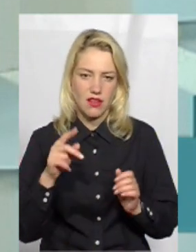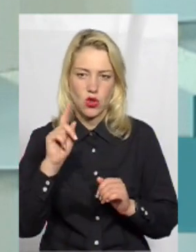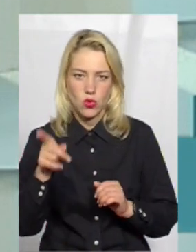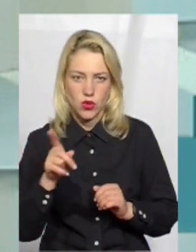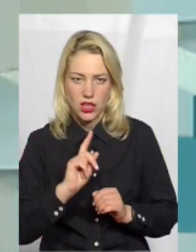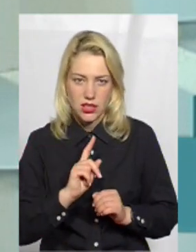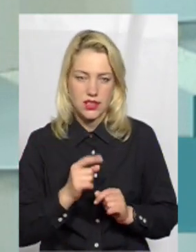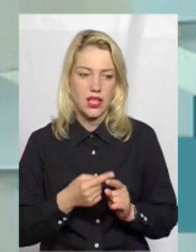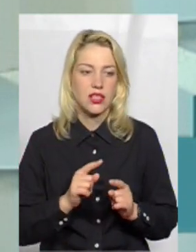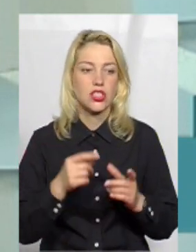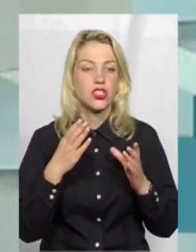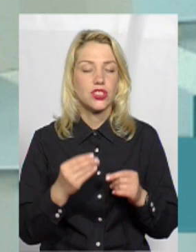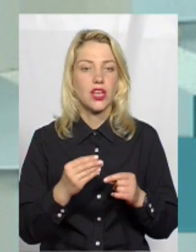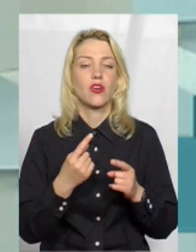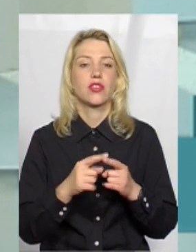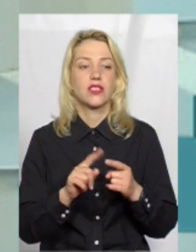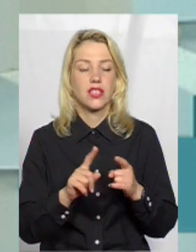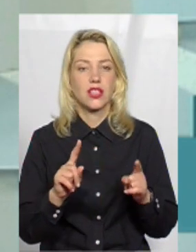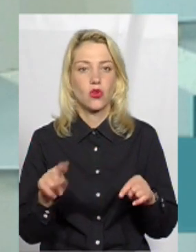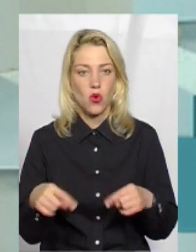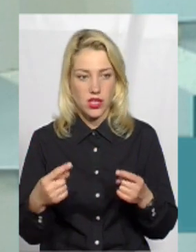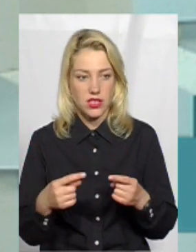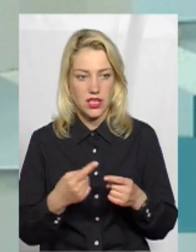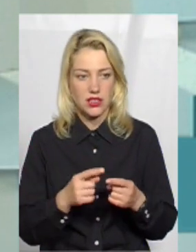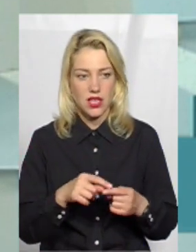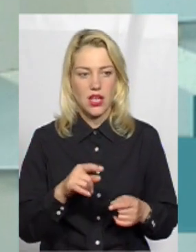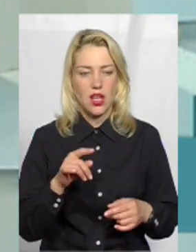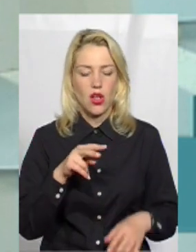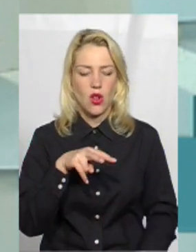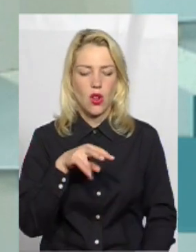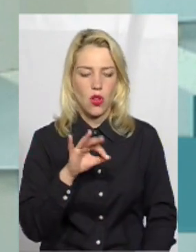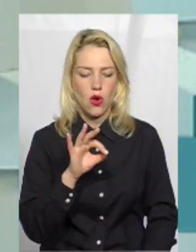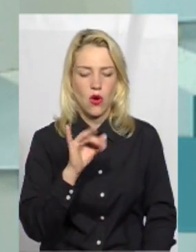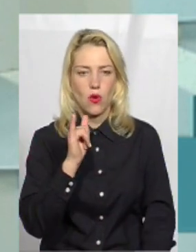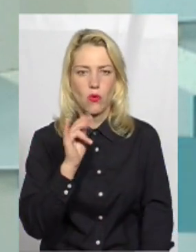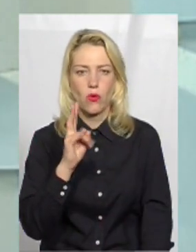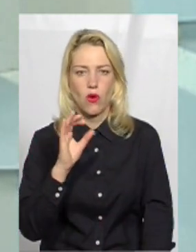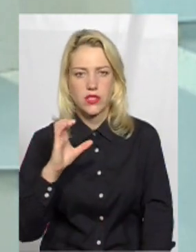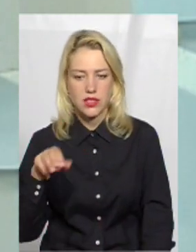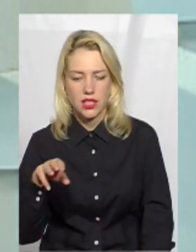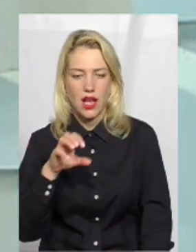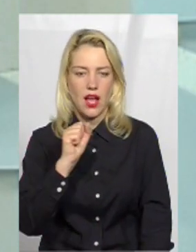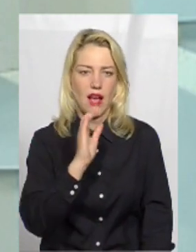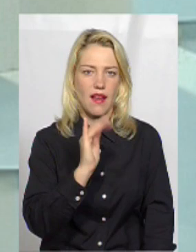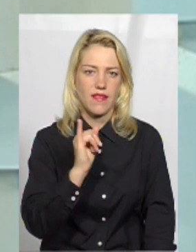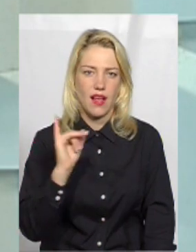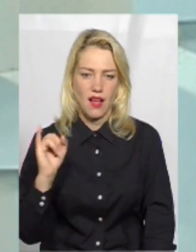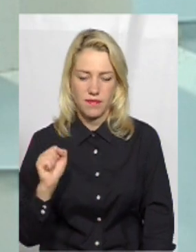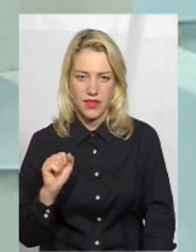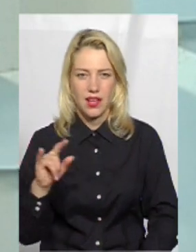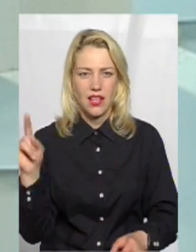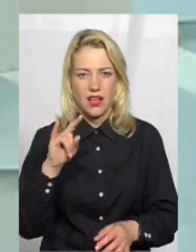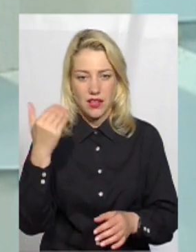організацій, на які підписаніться Low Cost Avia, Low Cost UA, вони теж постійно